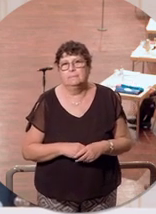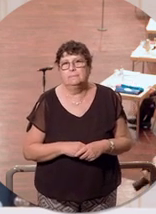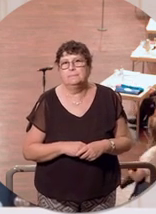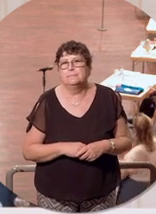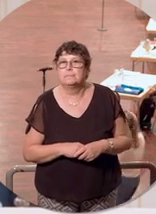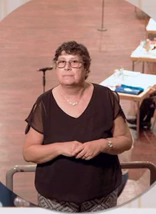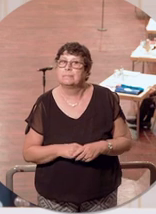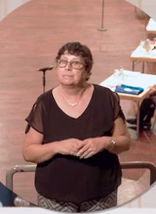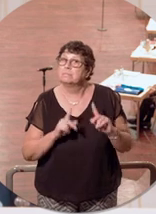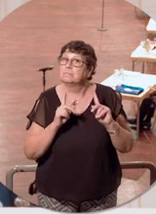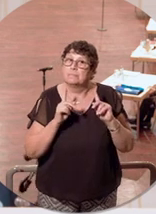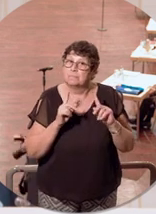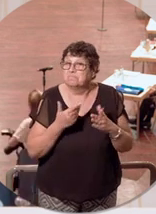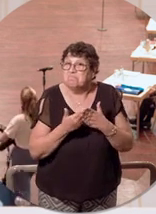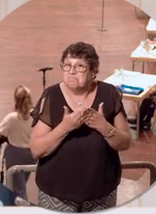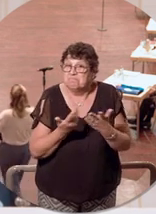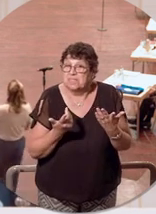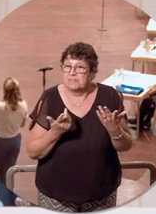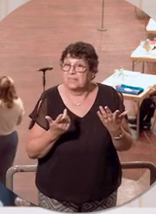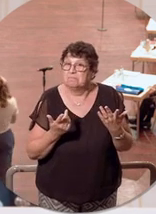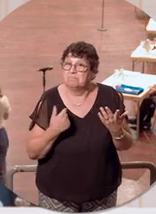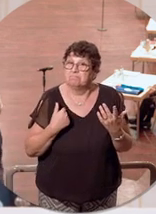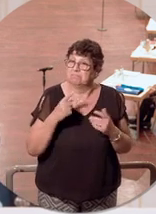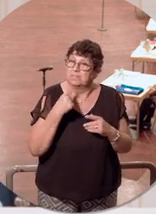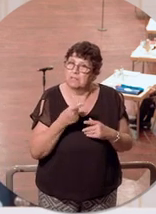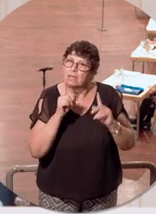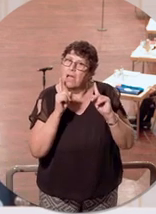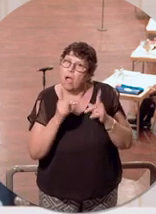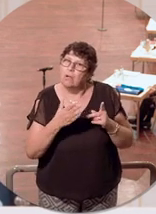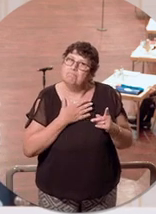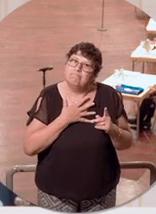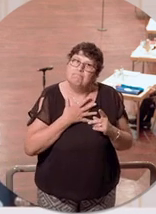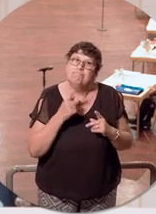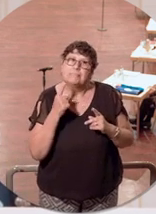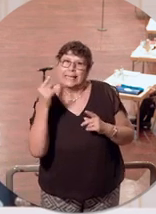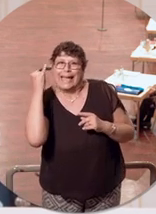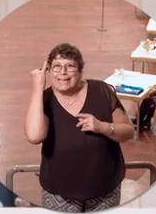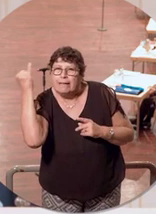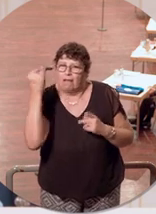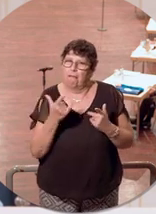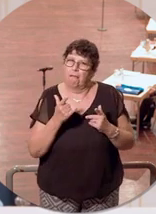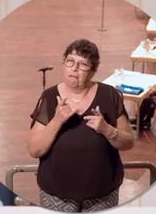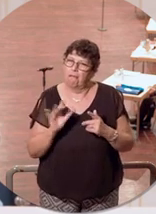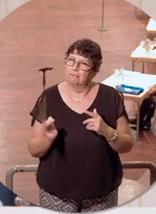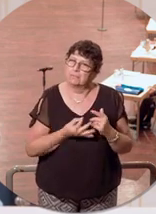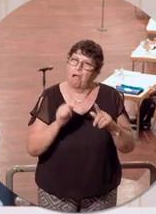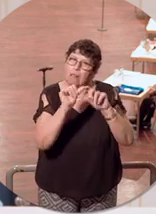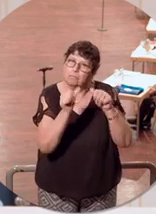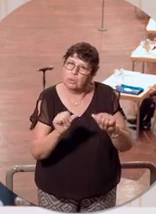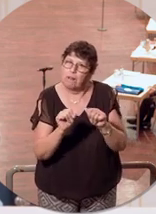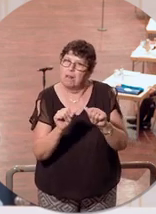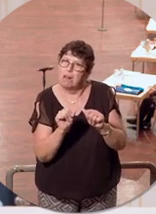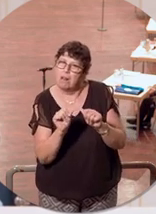Und deswegen sage ich hier auch, dass die Kernstrategie unseres Saarland-Modells anhand von